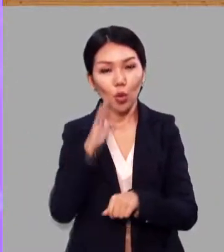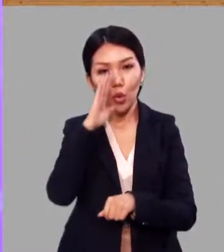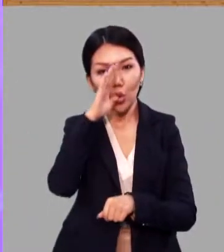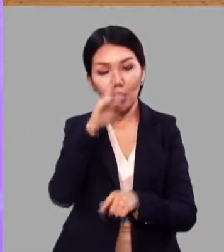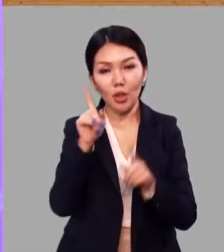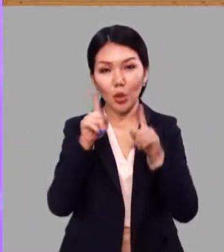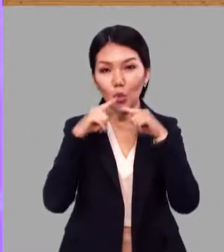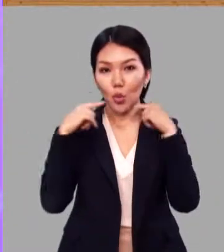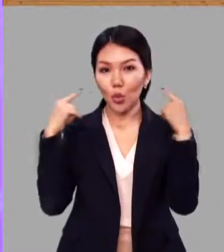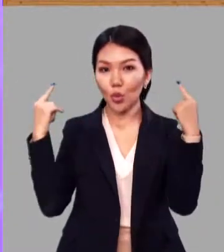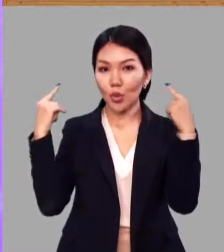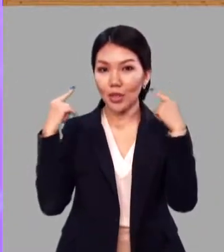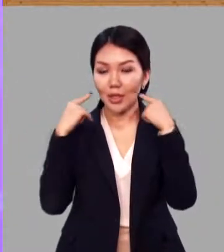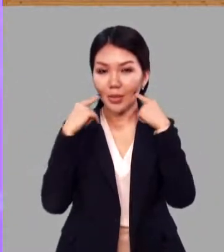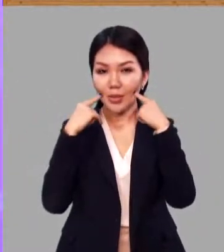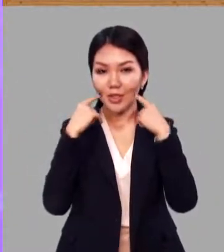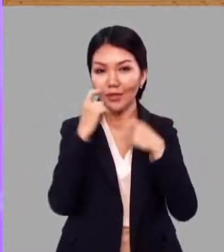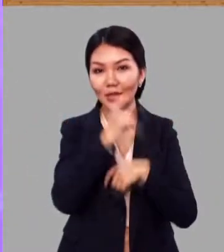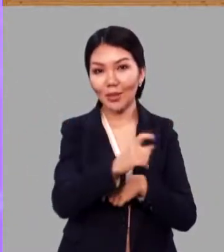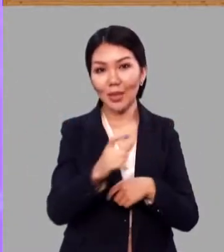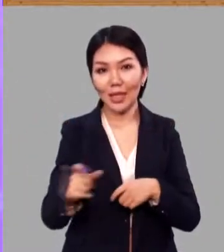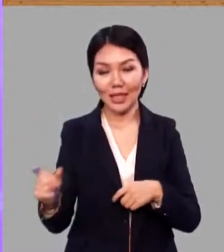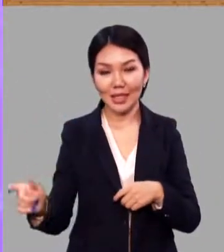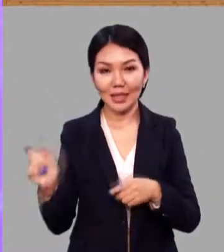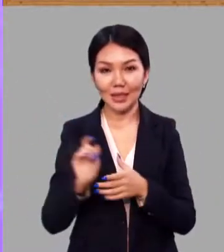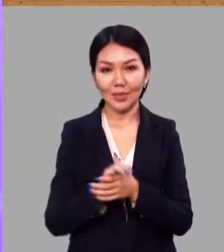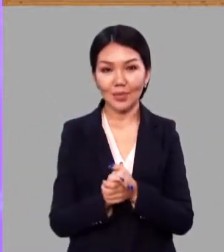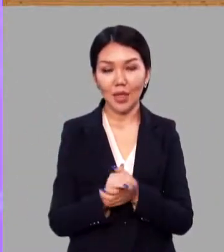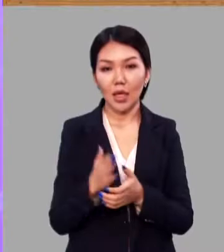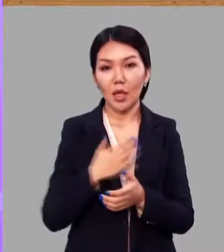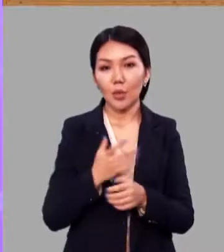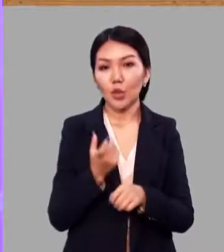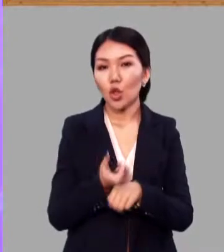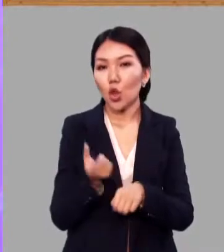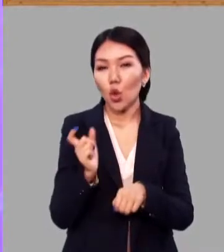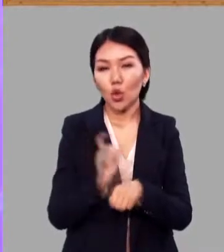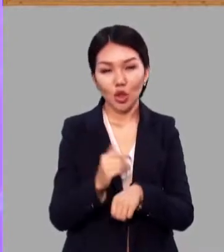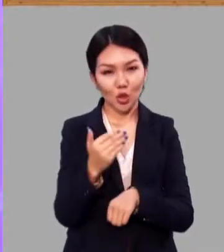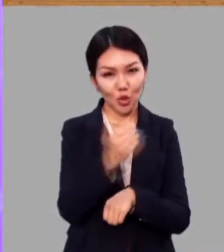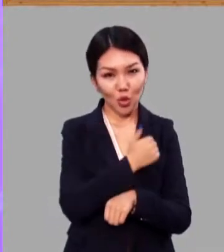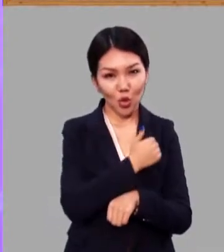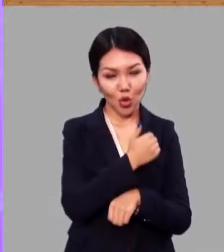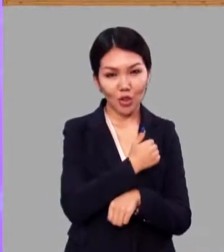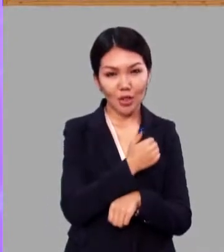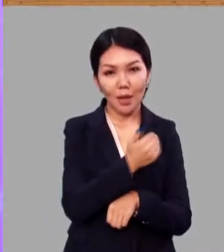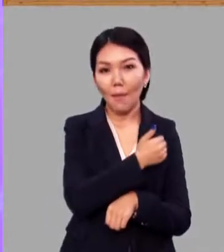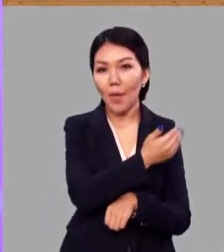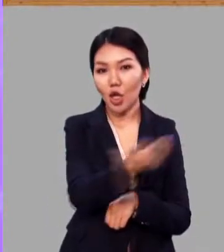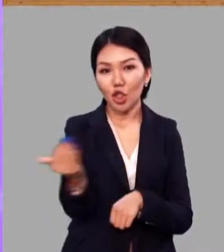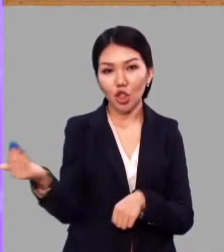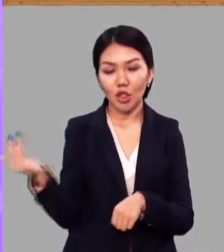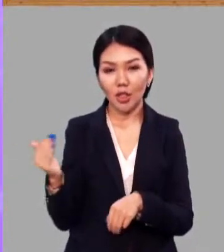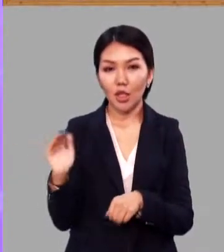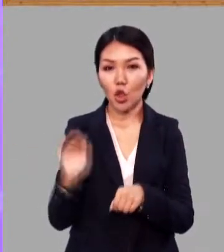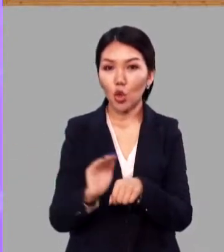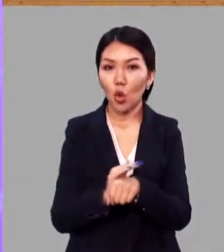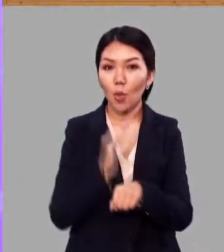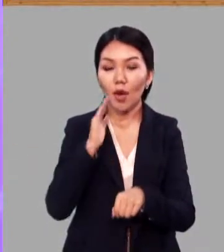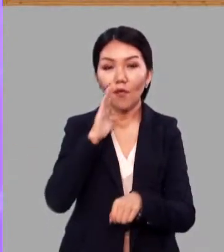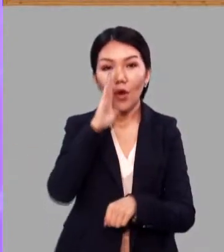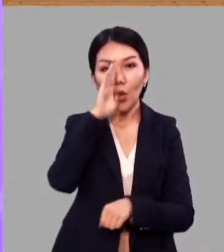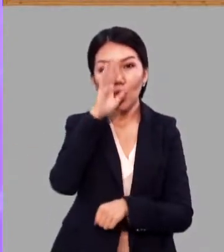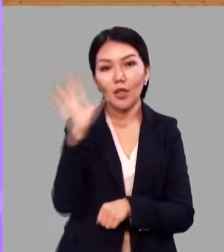улыбчивым лицам. И мне очень хочется пожелать доброго утра